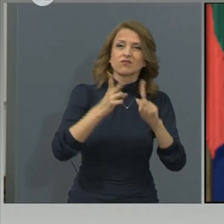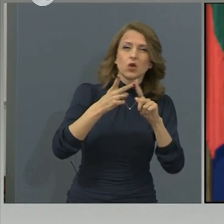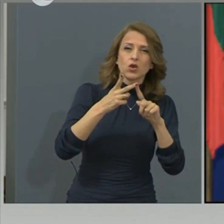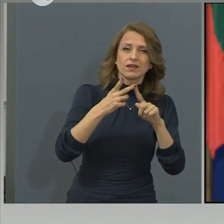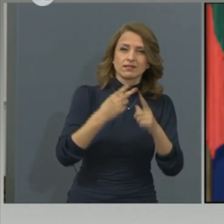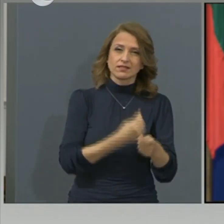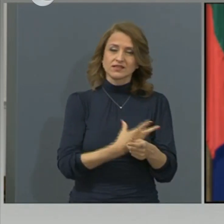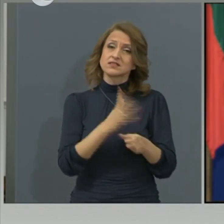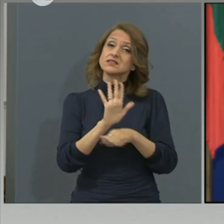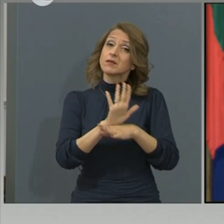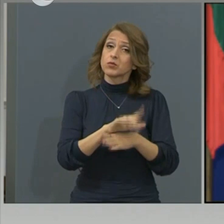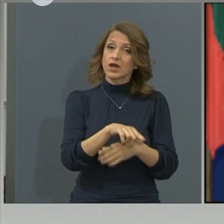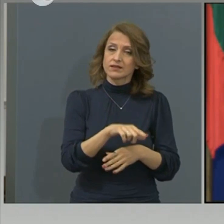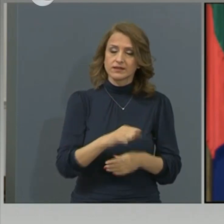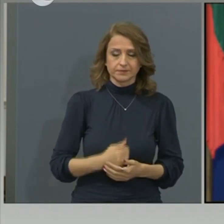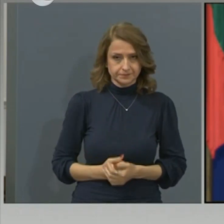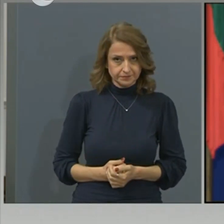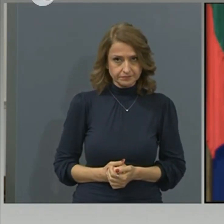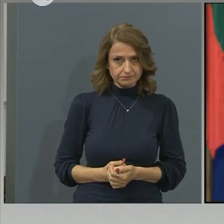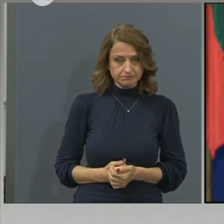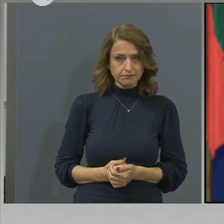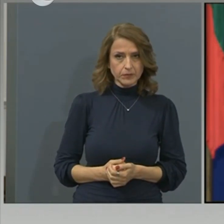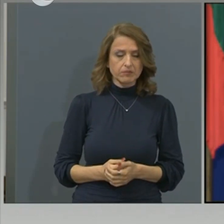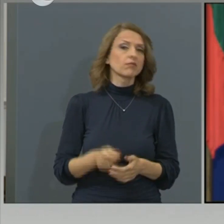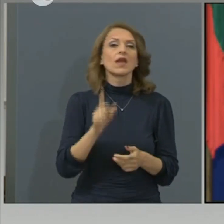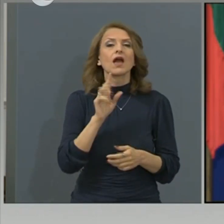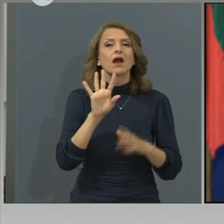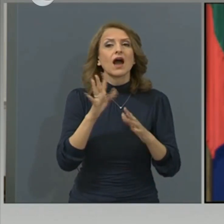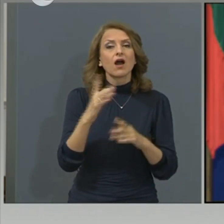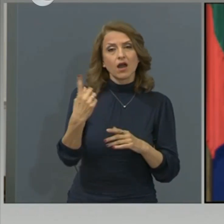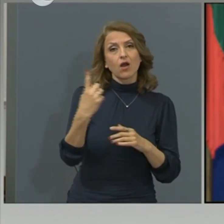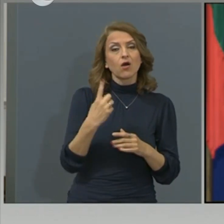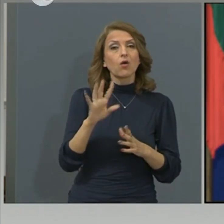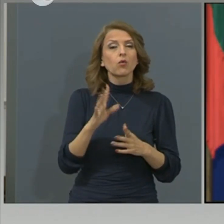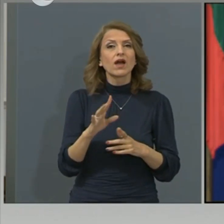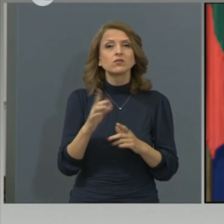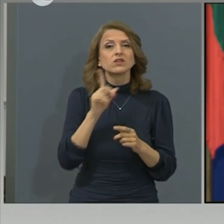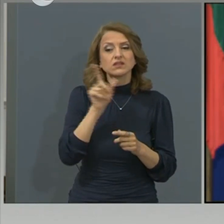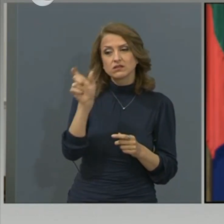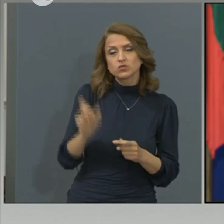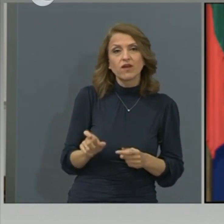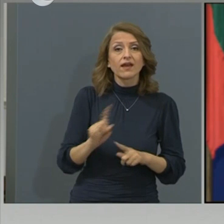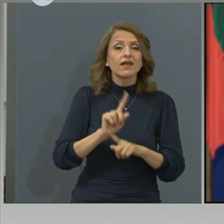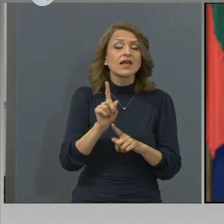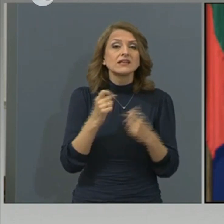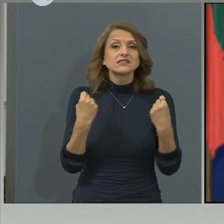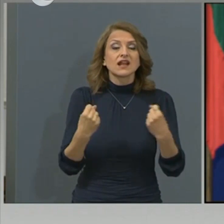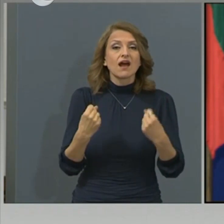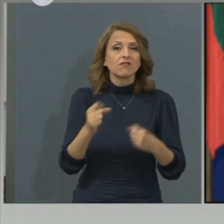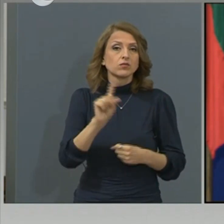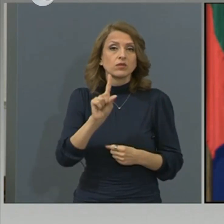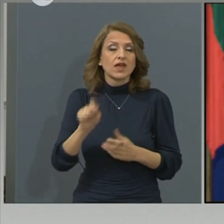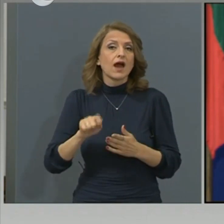Телевизия Европа. Кой покрива лечението на здраво-неосигурените пациенти и предвидовеличаващите се случаи? Обмислите ли още по